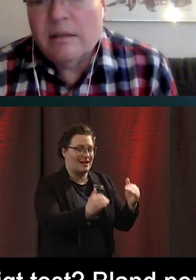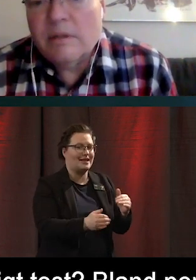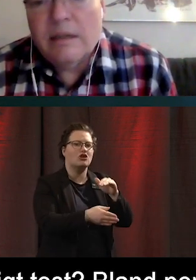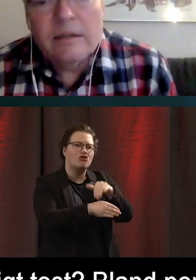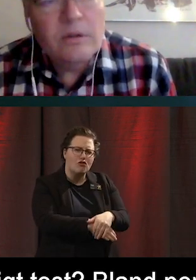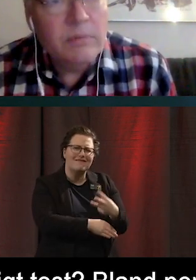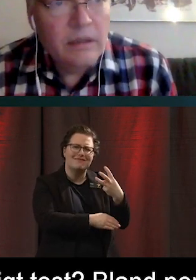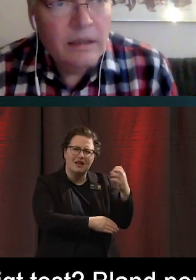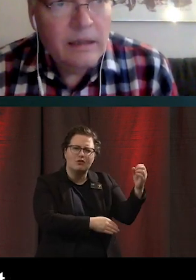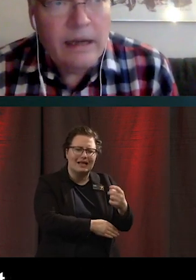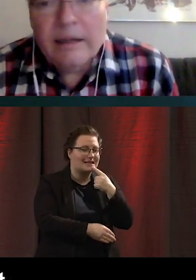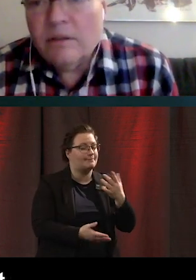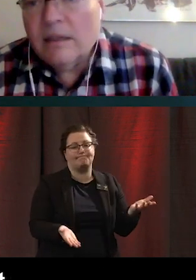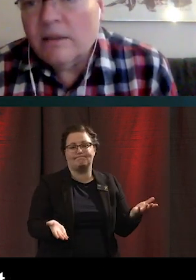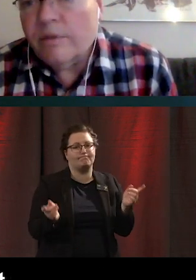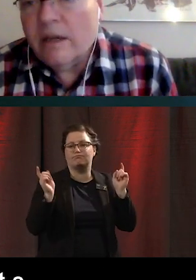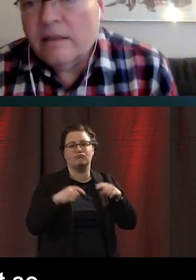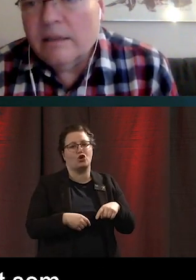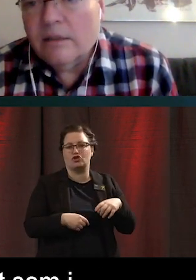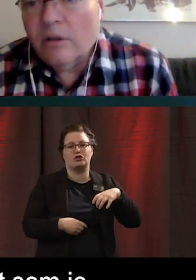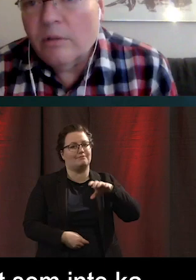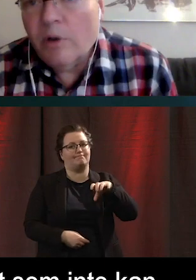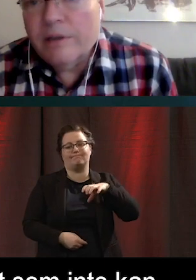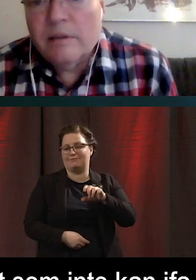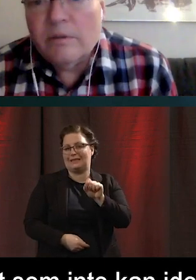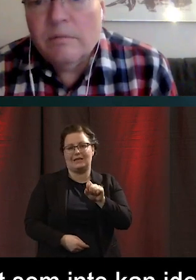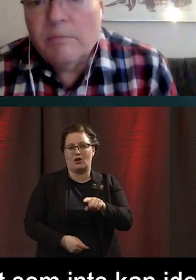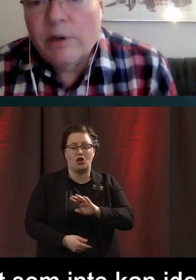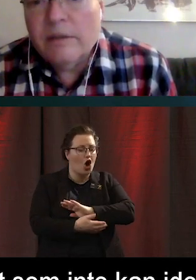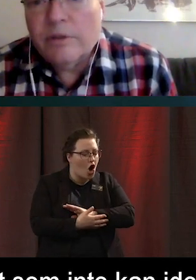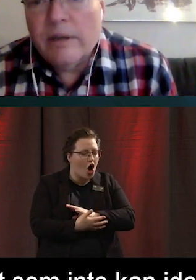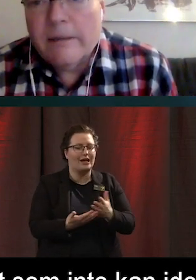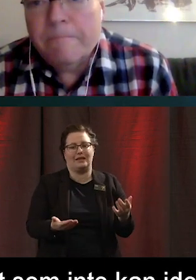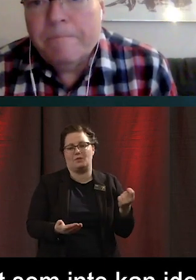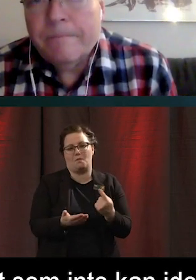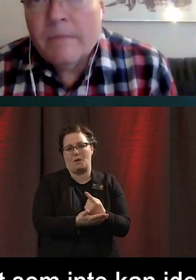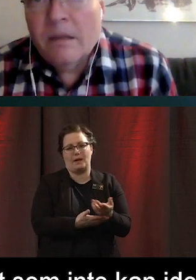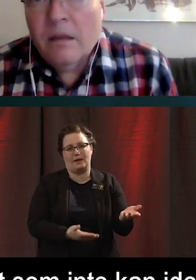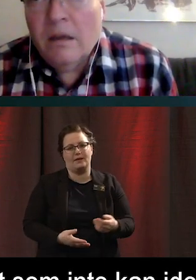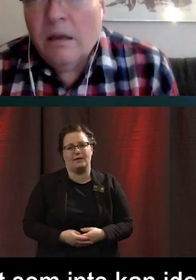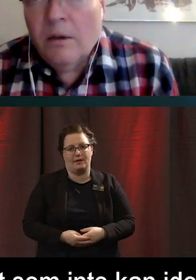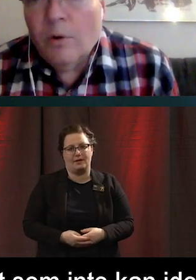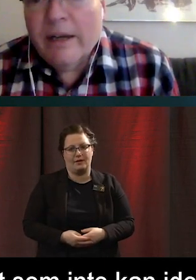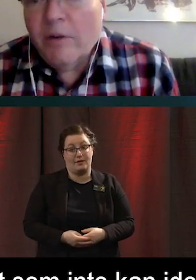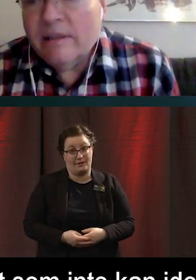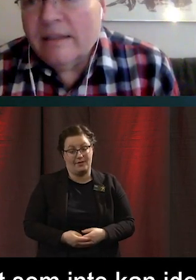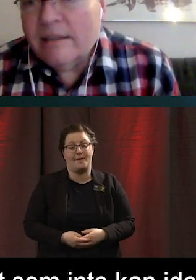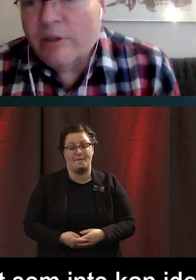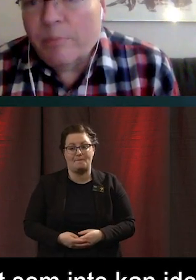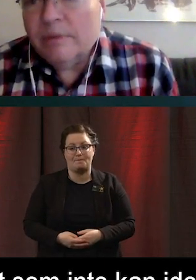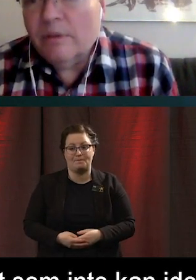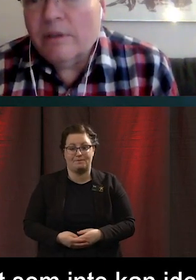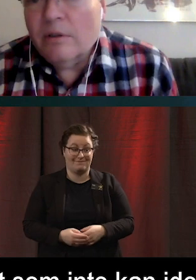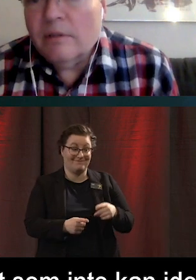% som säger att de kan inte identifiera sig digitalt. De har inte någon möjlighet att göra det. Och där har vi en